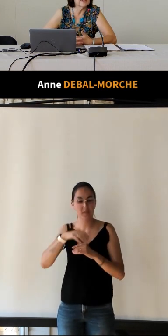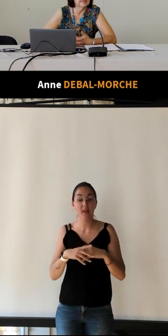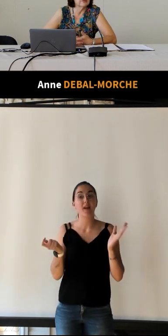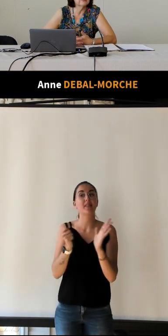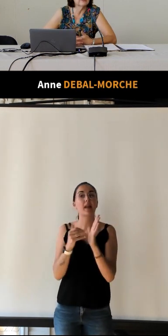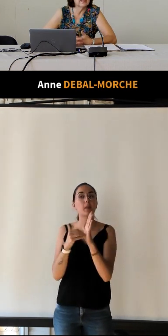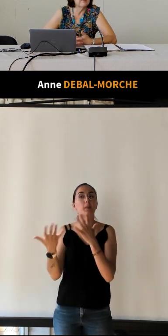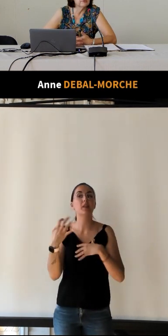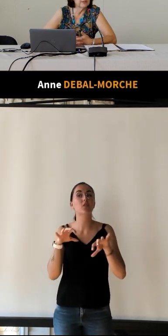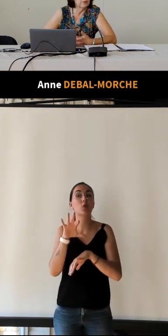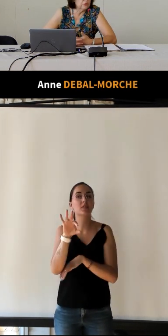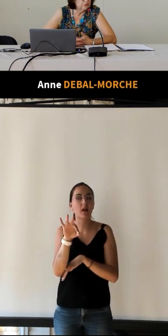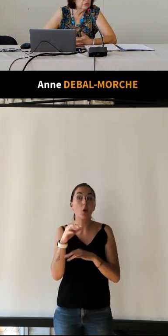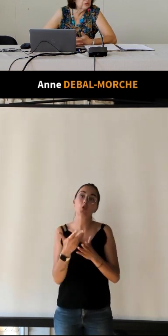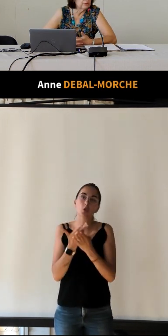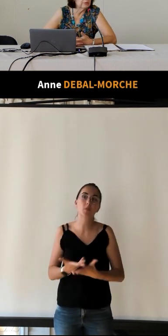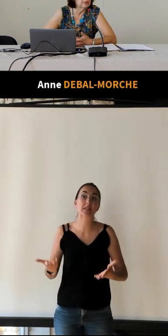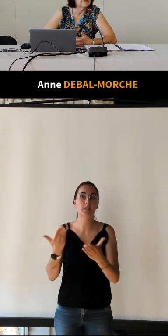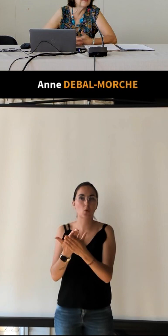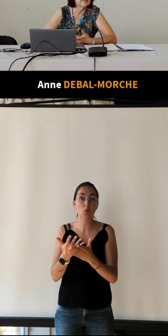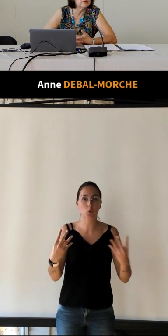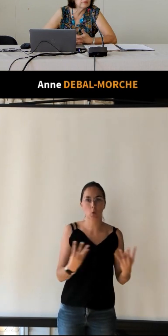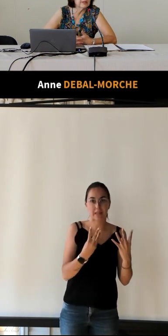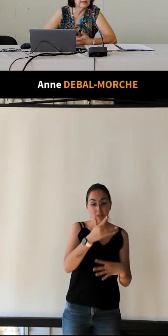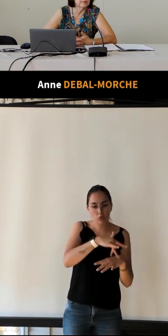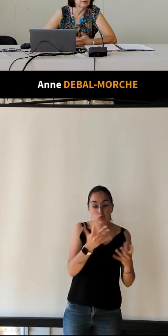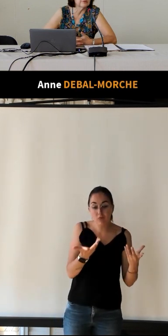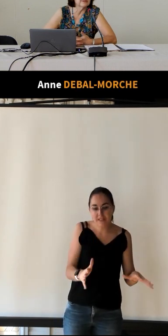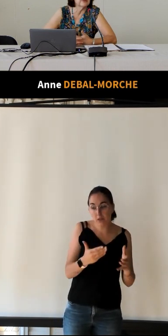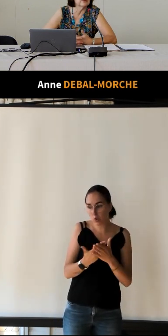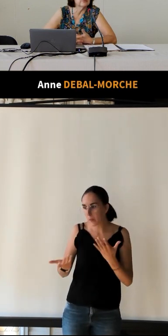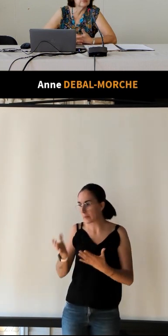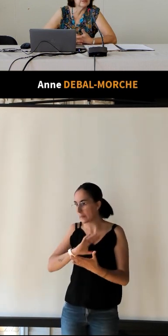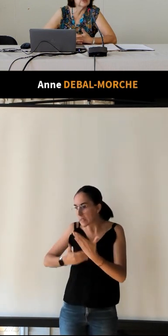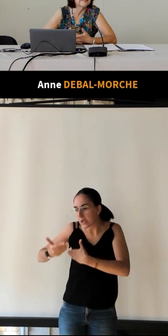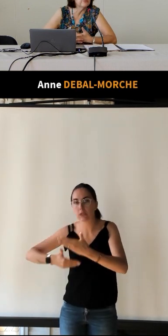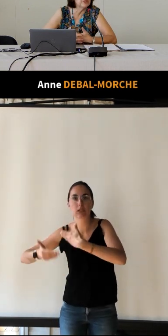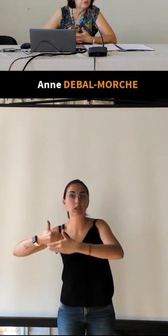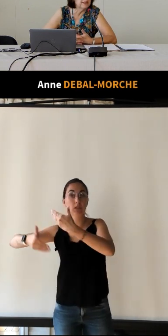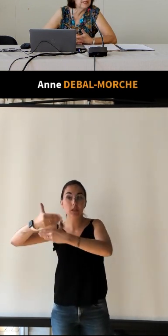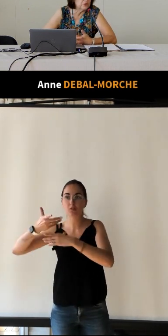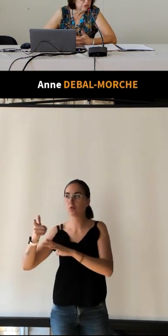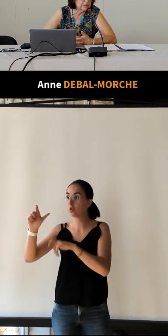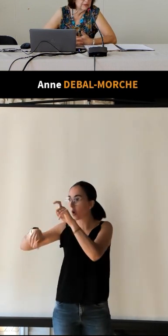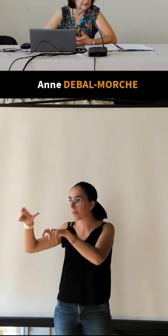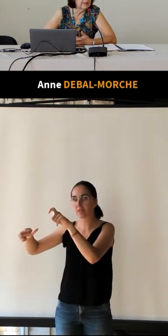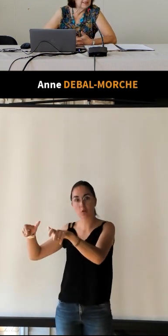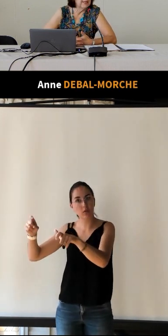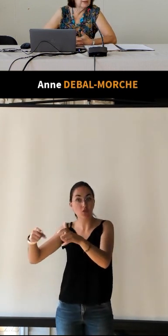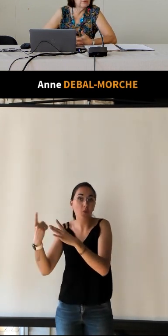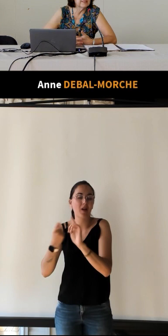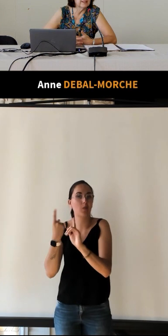1950, on est à l'époque de la reconstruction. ce qui est important c'est que les gens aient des logements